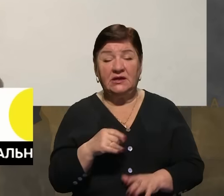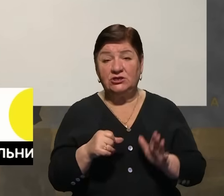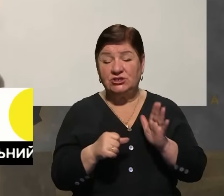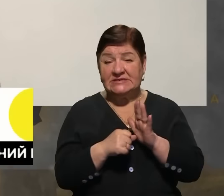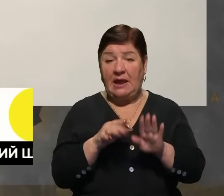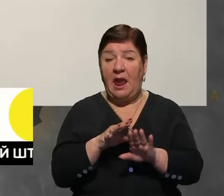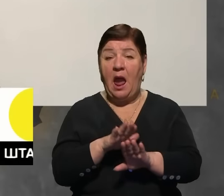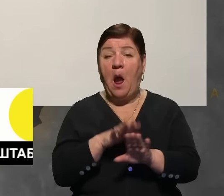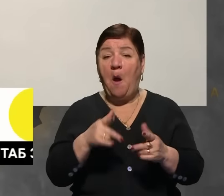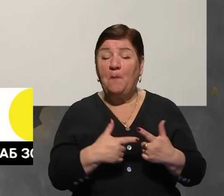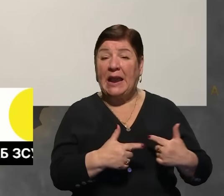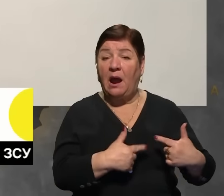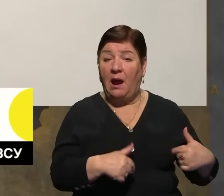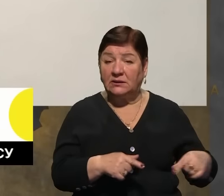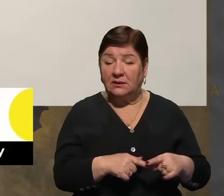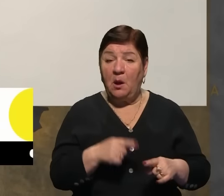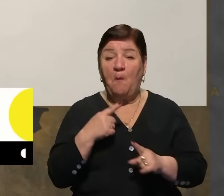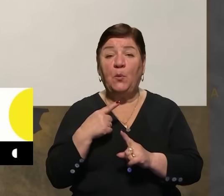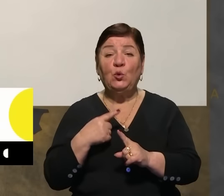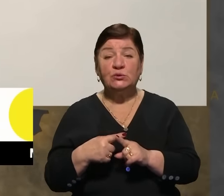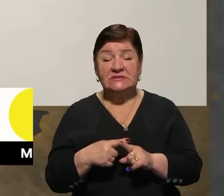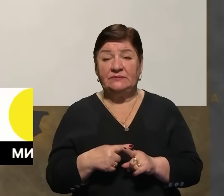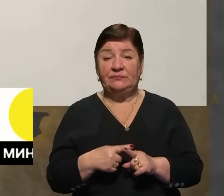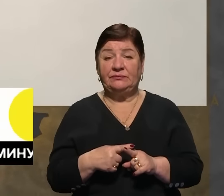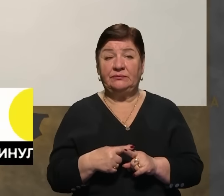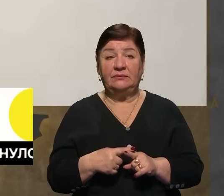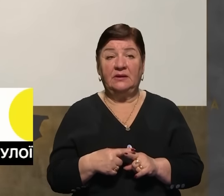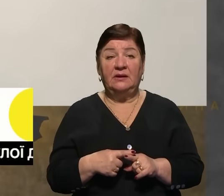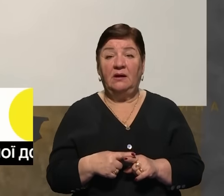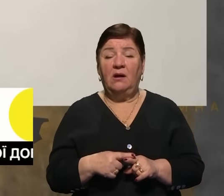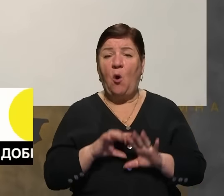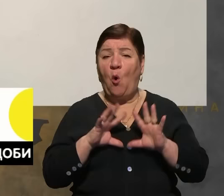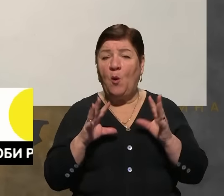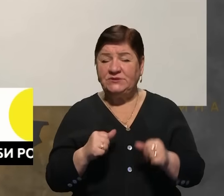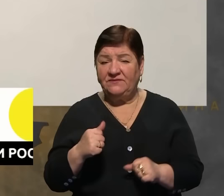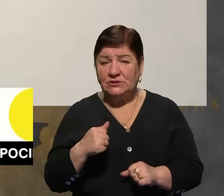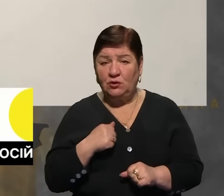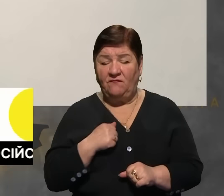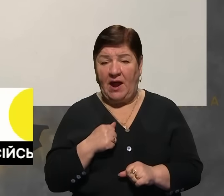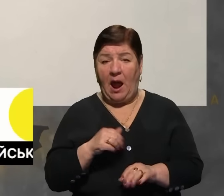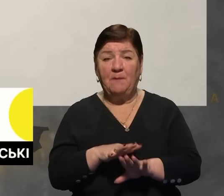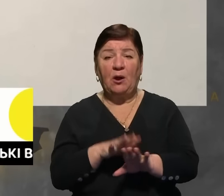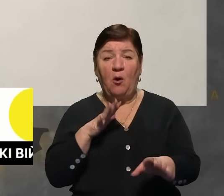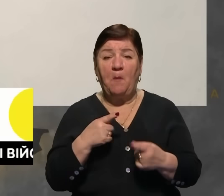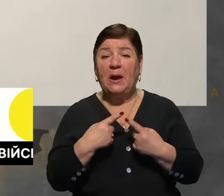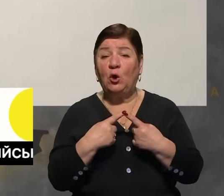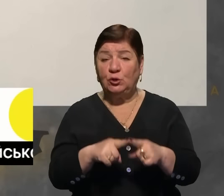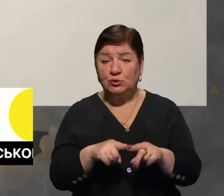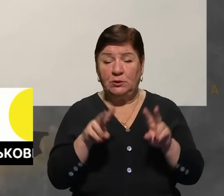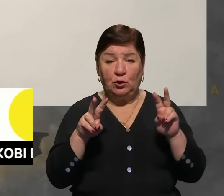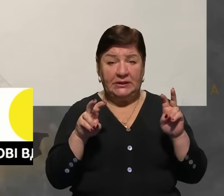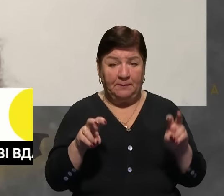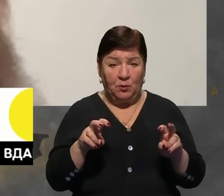бригад, плюс ще, ну, обшовійськової, так, це бригади механізованого типу,